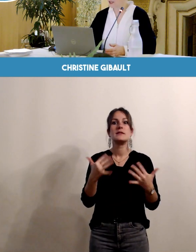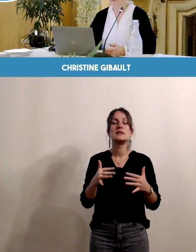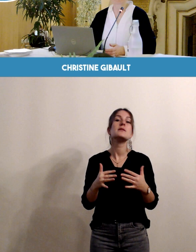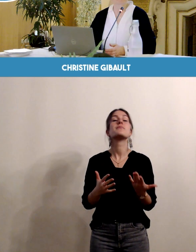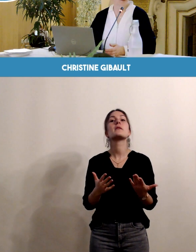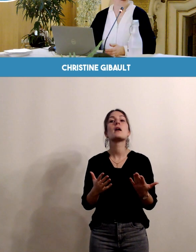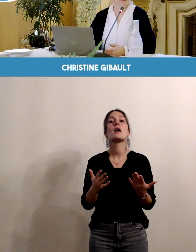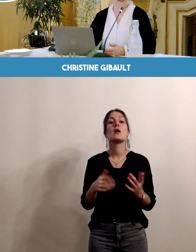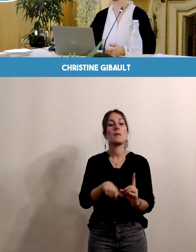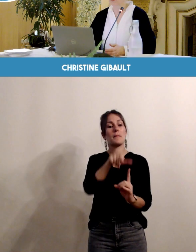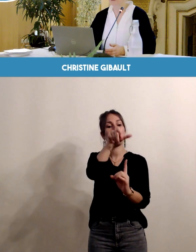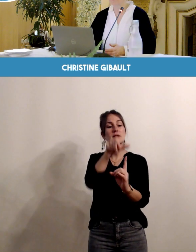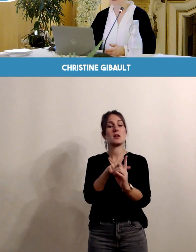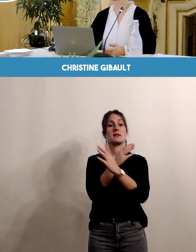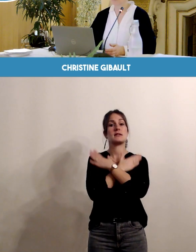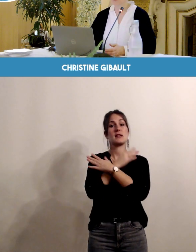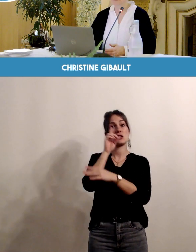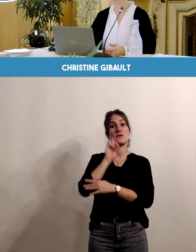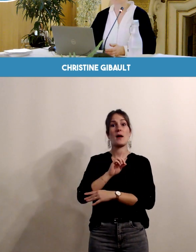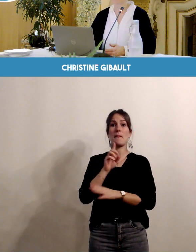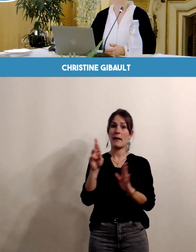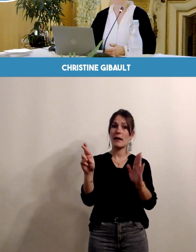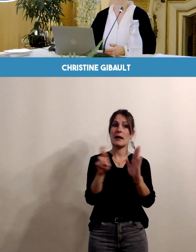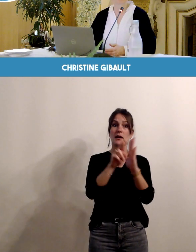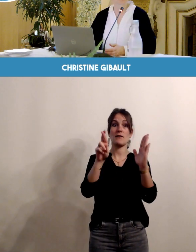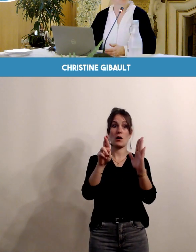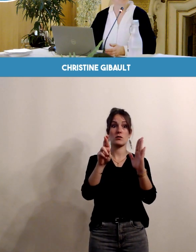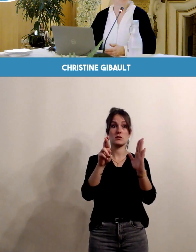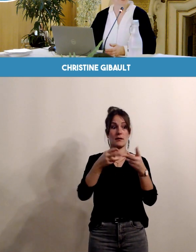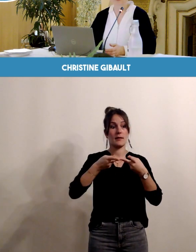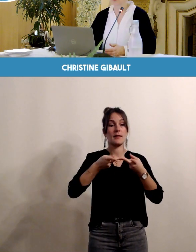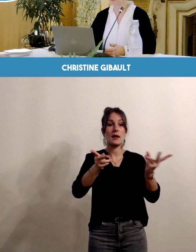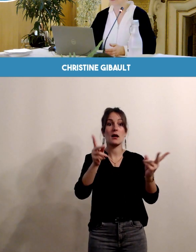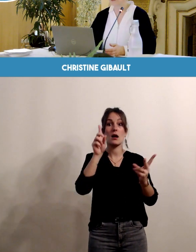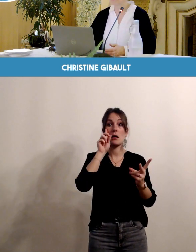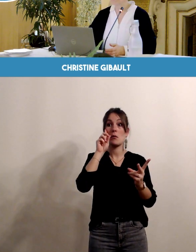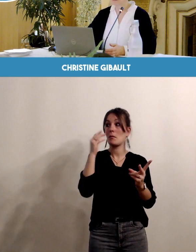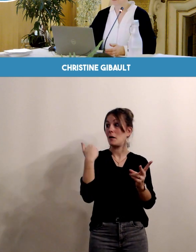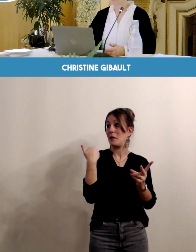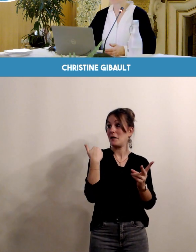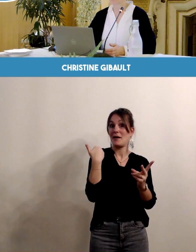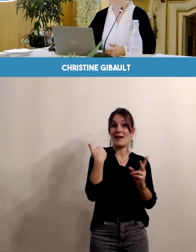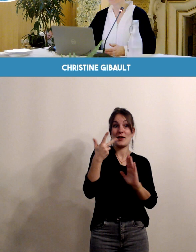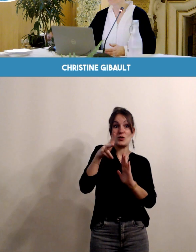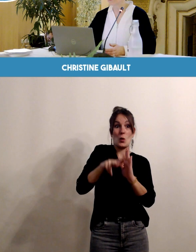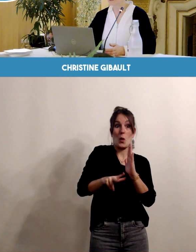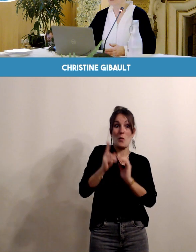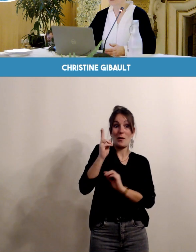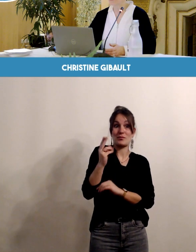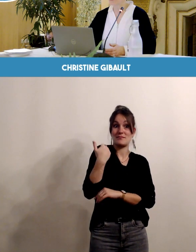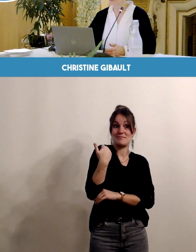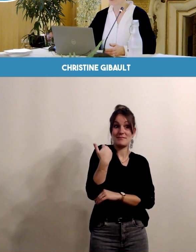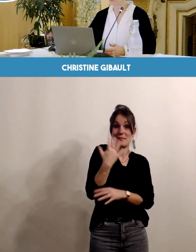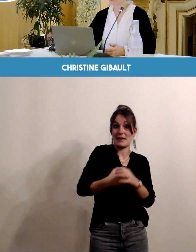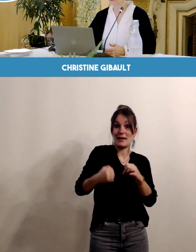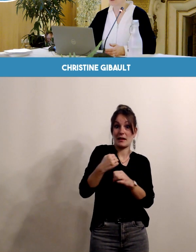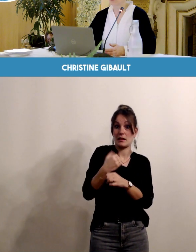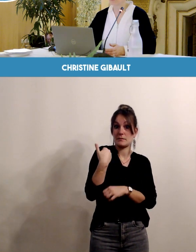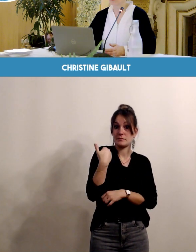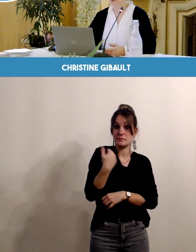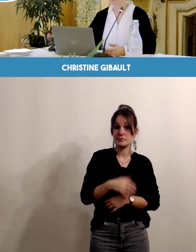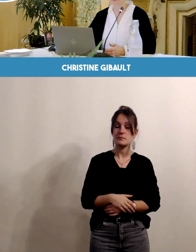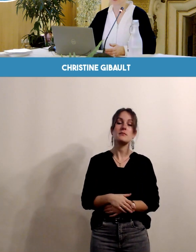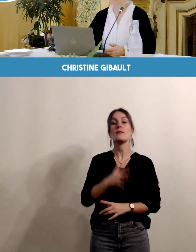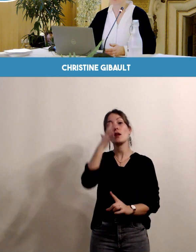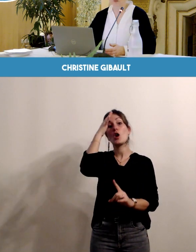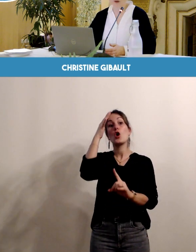déclarer une sage-femme référente ?'est un dispositif extrêmement récent qui a trois mois de vie. C'est un nouveau dispositif qui a